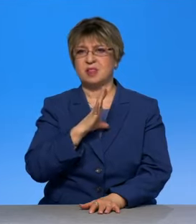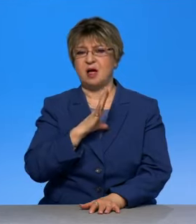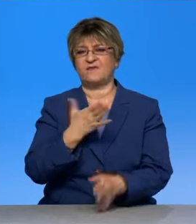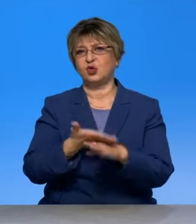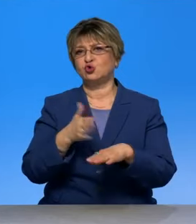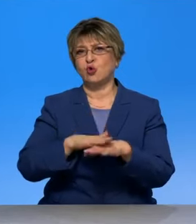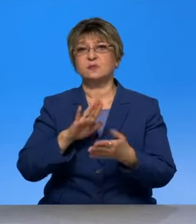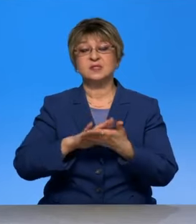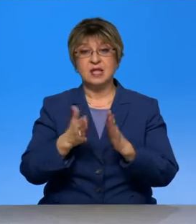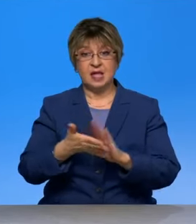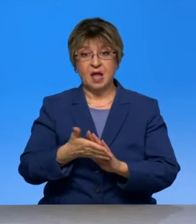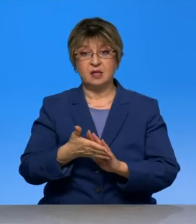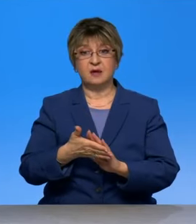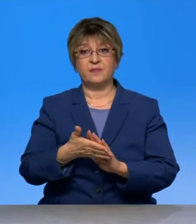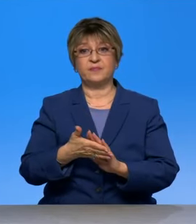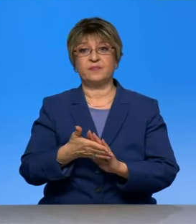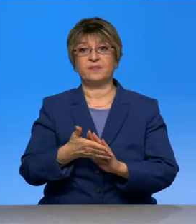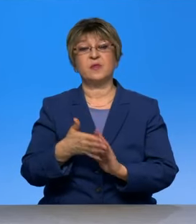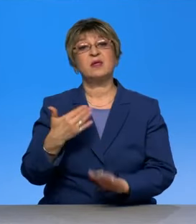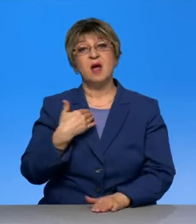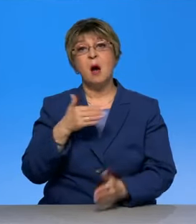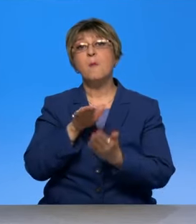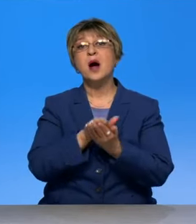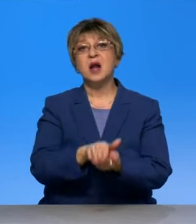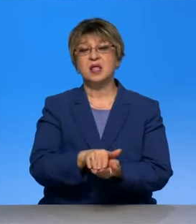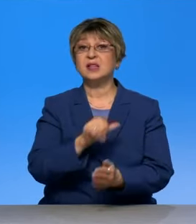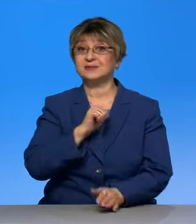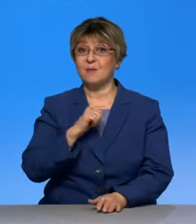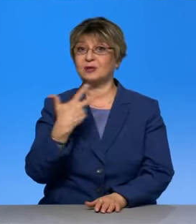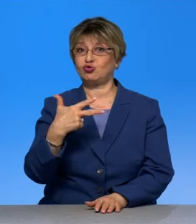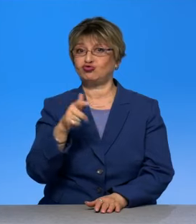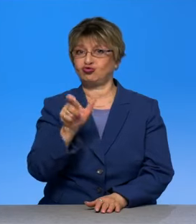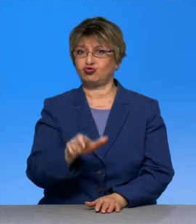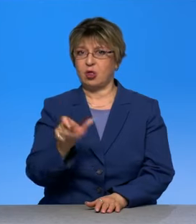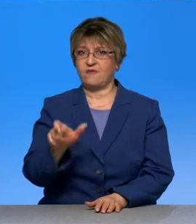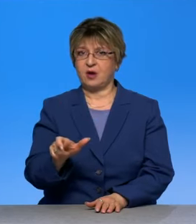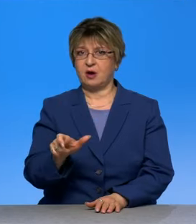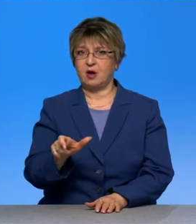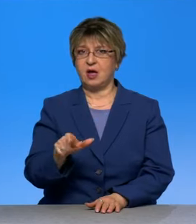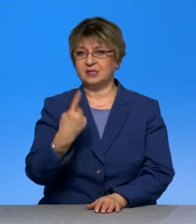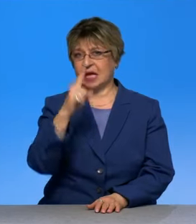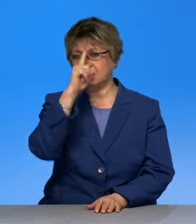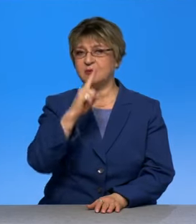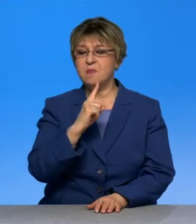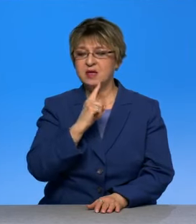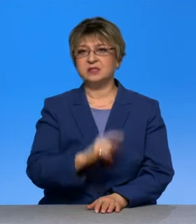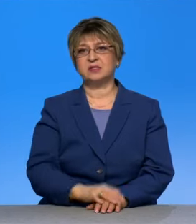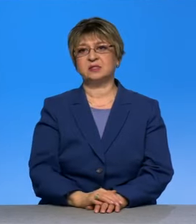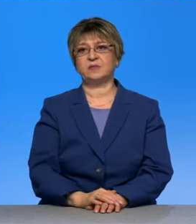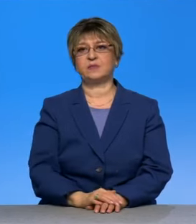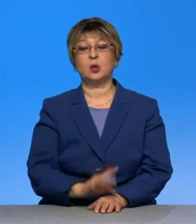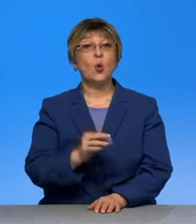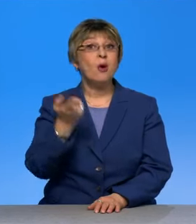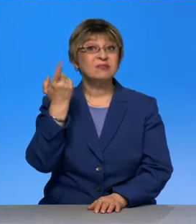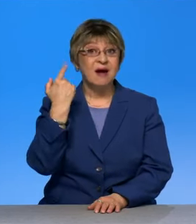похоронила 30 человек за этот месяц. Но тогда